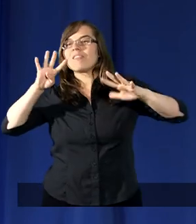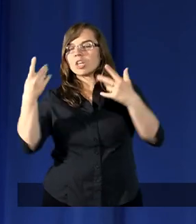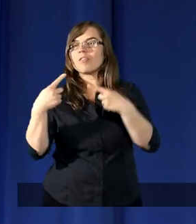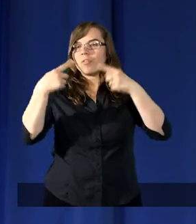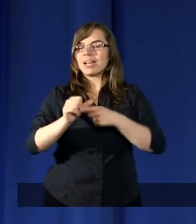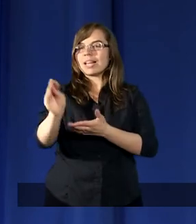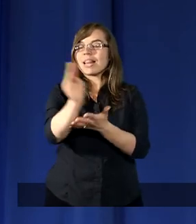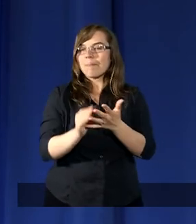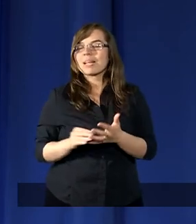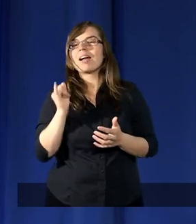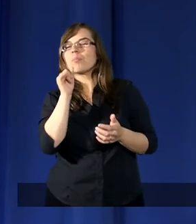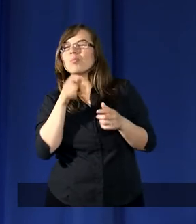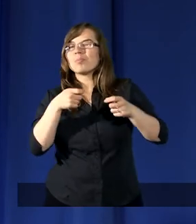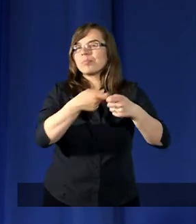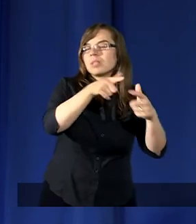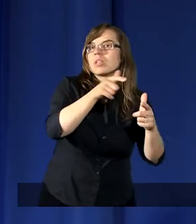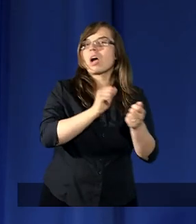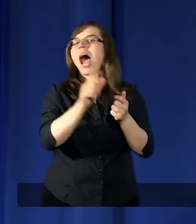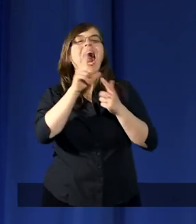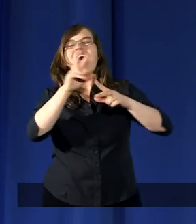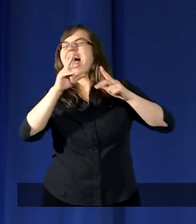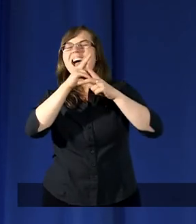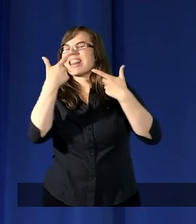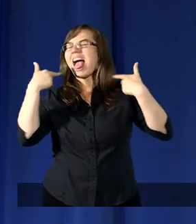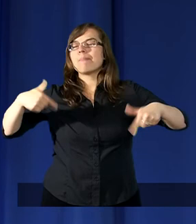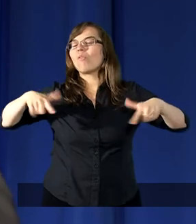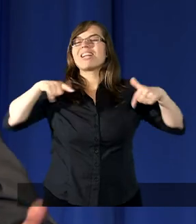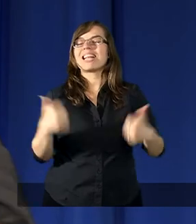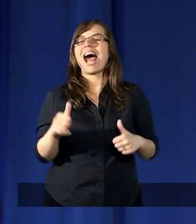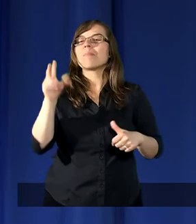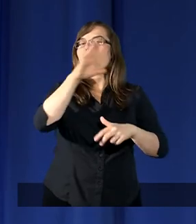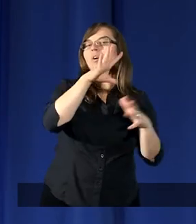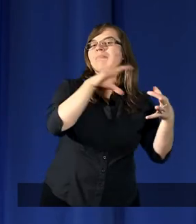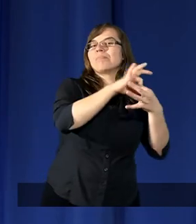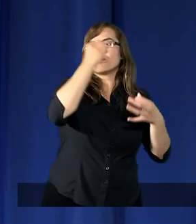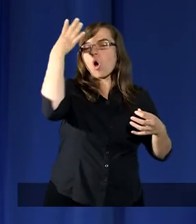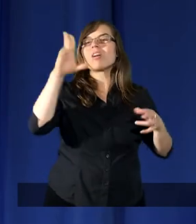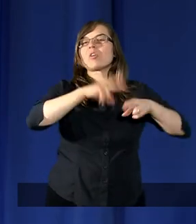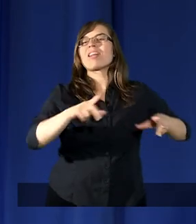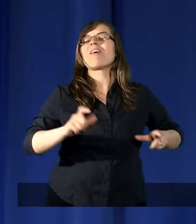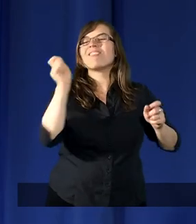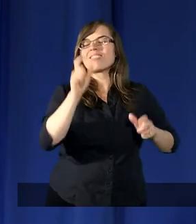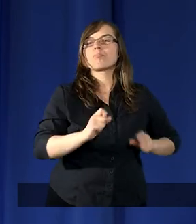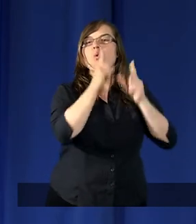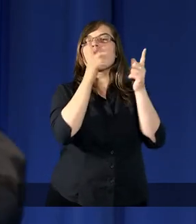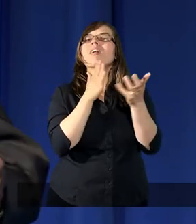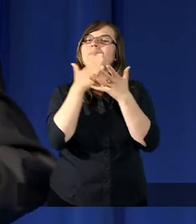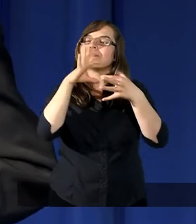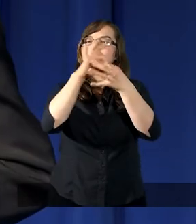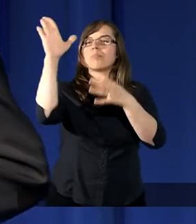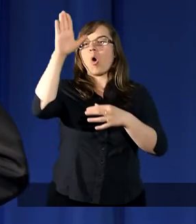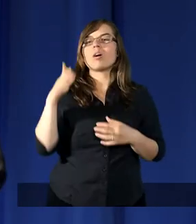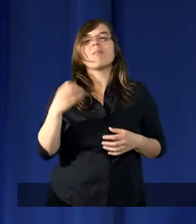wierszu jest napisane, ale nic nie był w stanie. I Mojżesz został wzbudzony. Co prawda